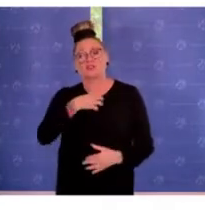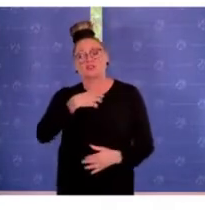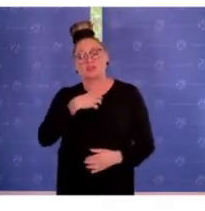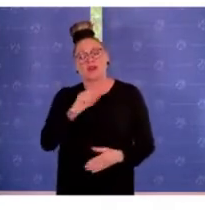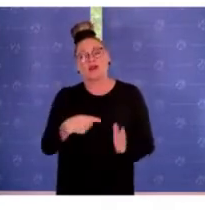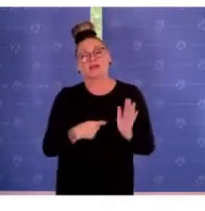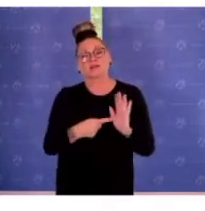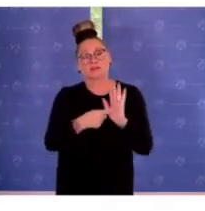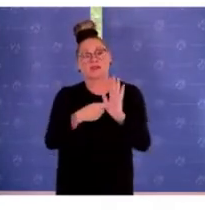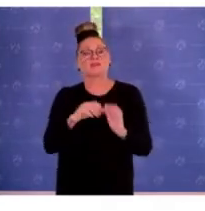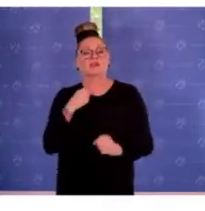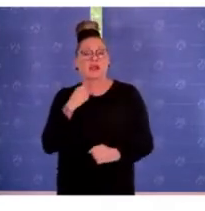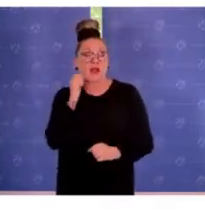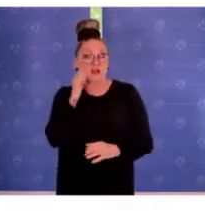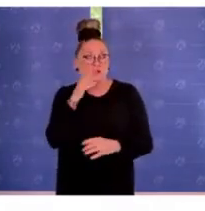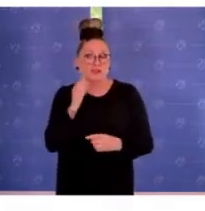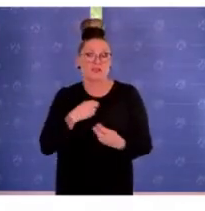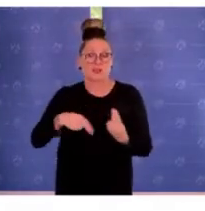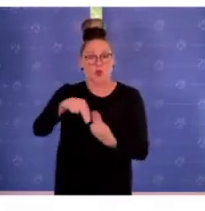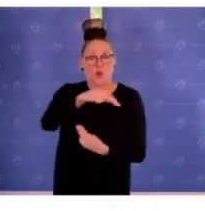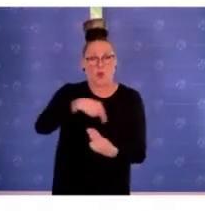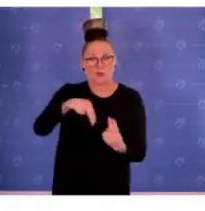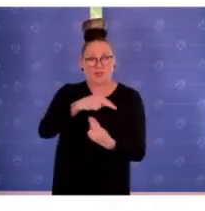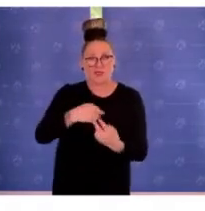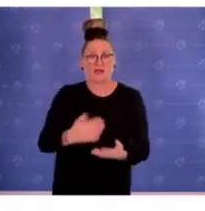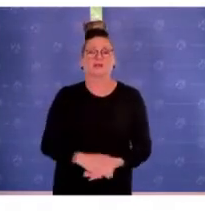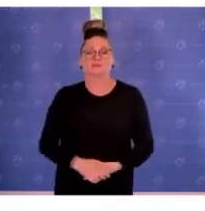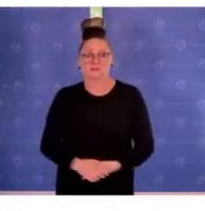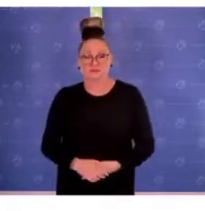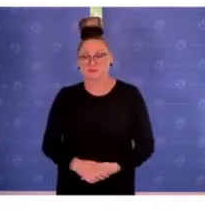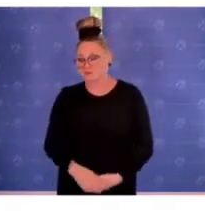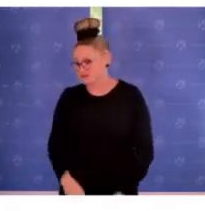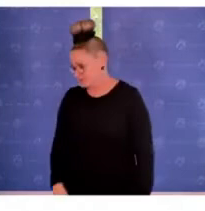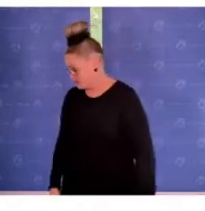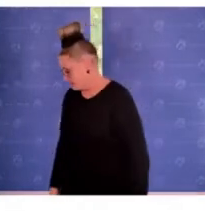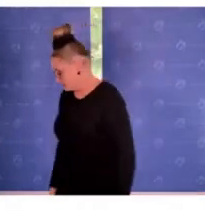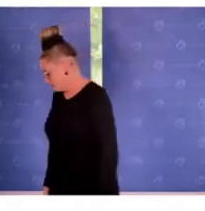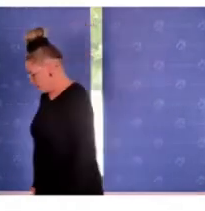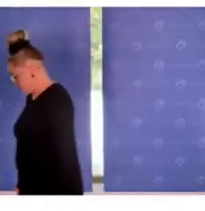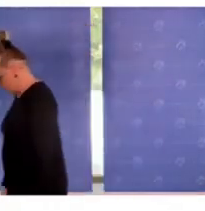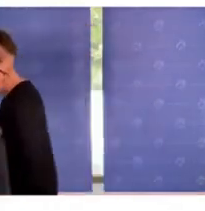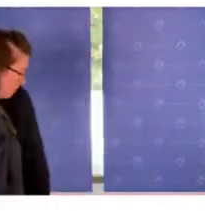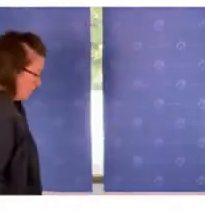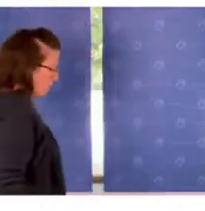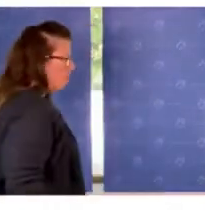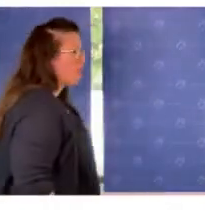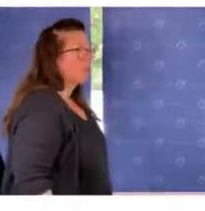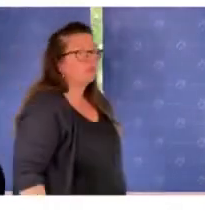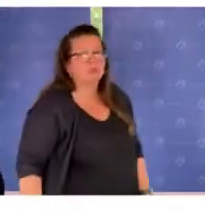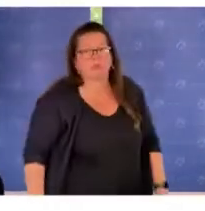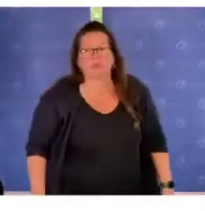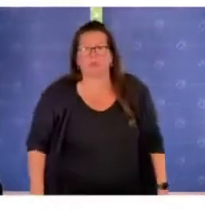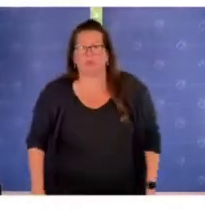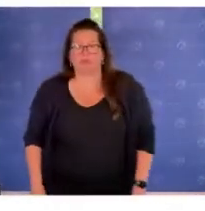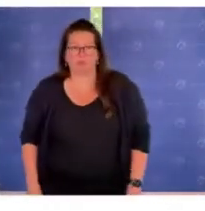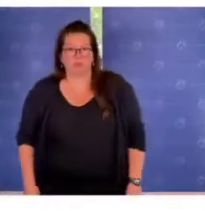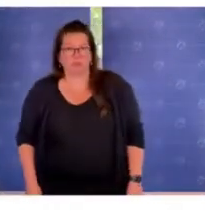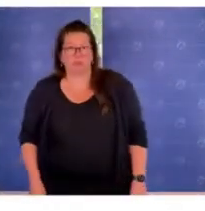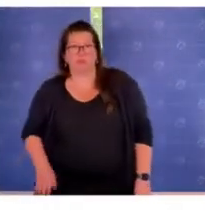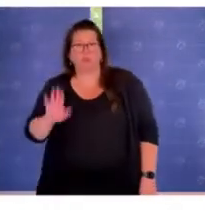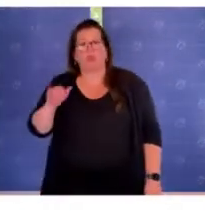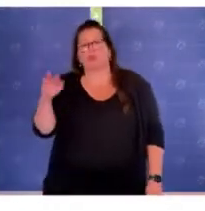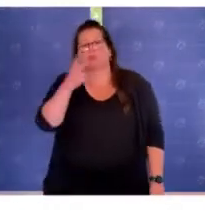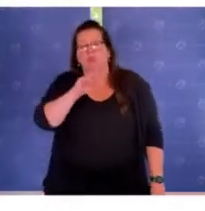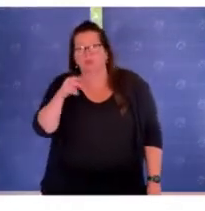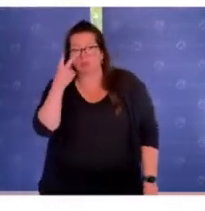dann im täglichen Umgang angewendet werden. Wir haben auch inzwischen seit 2021, da geht der Dank